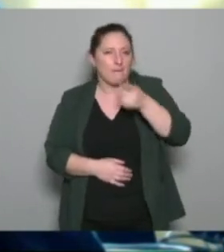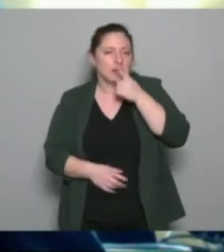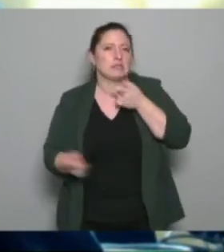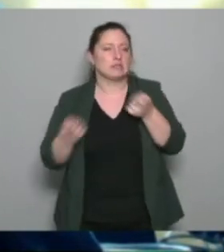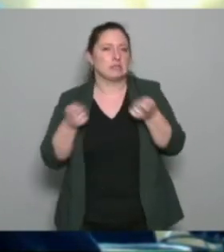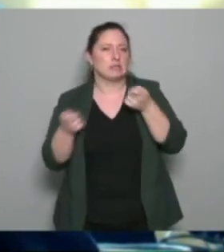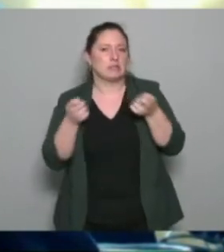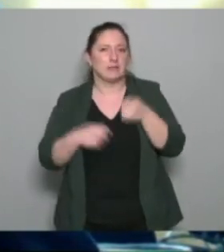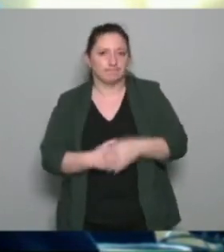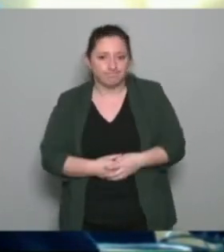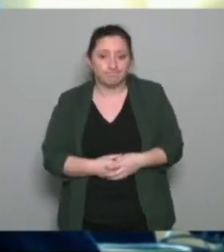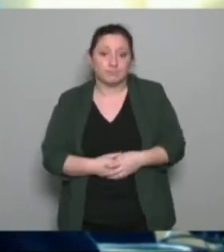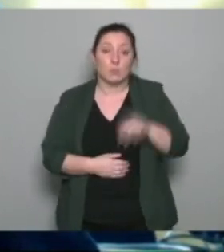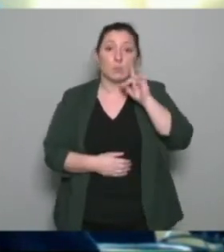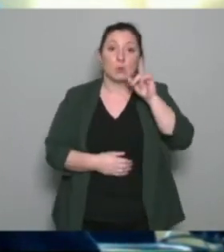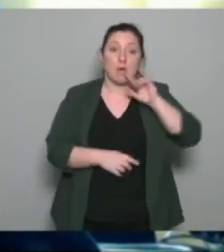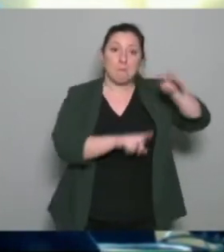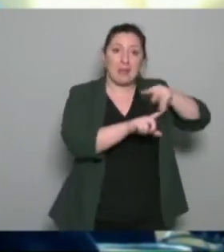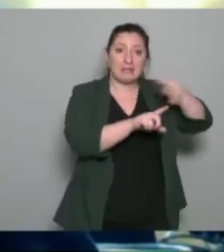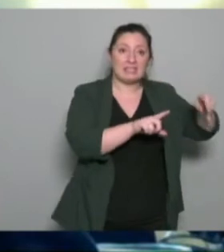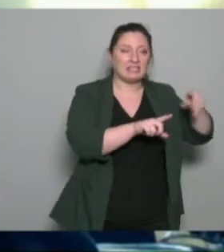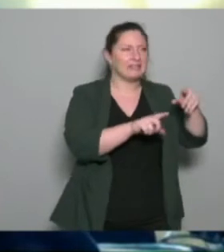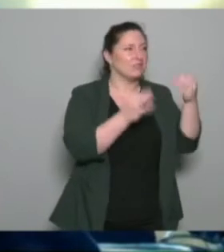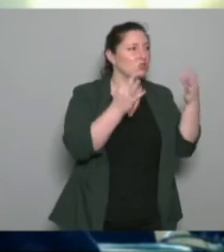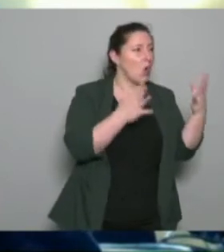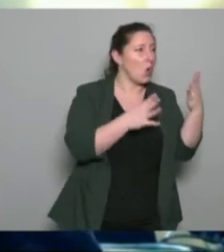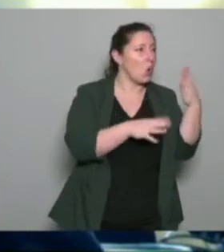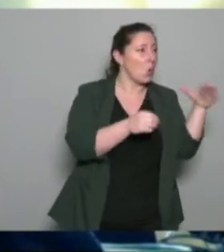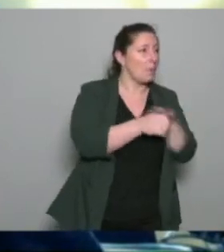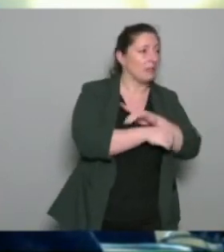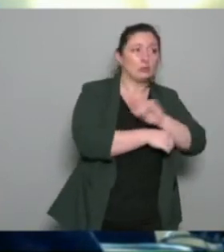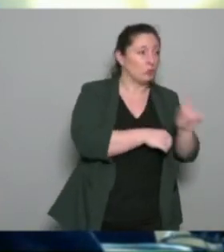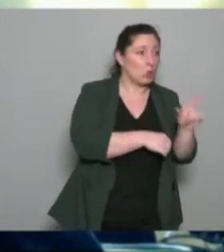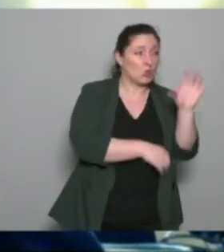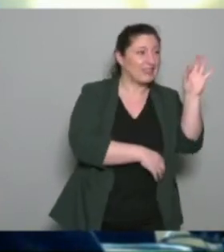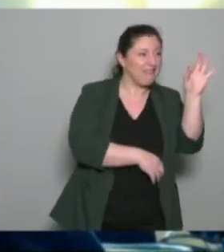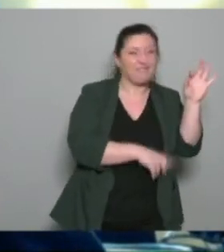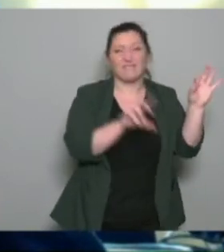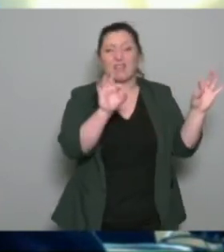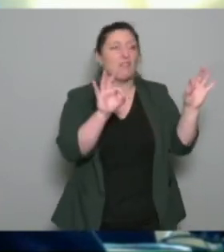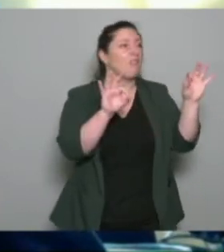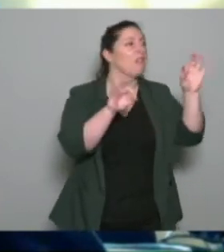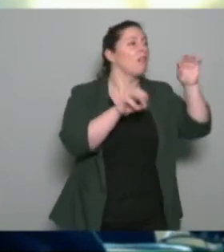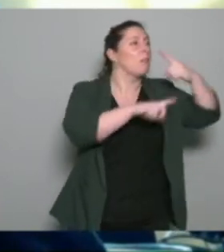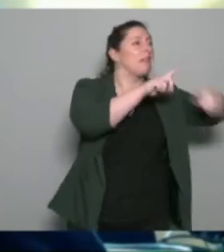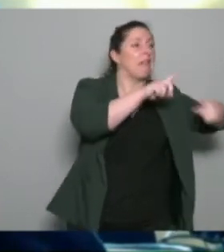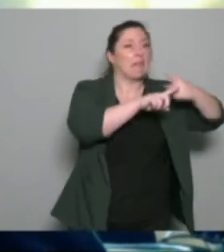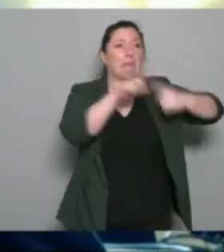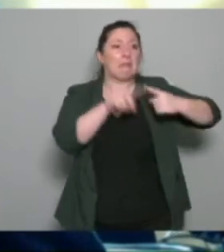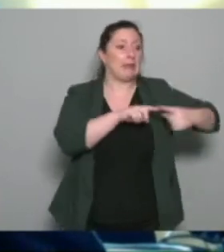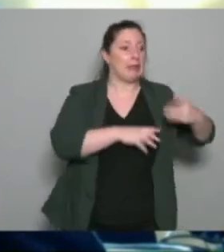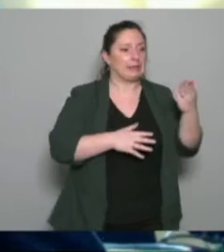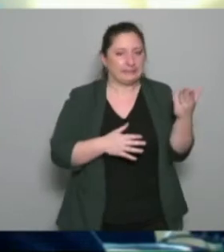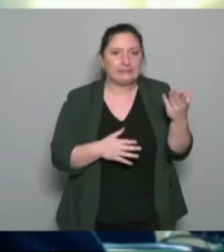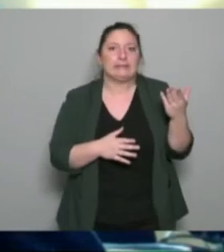articuler à fois des demi-temps et des quotités de temps de travail donc ça demandait un peu de gymnastique et là aussi certains ont accepté de s